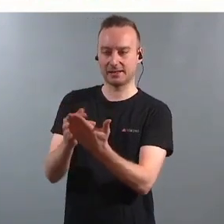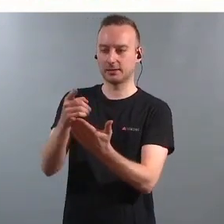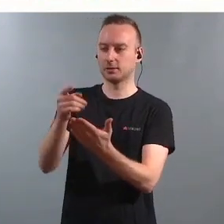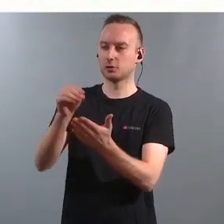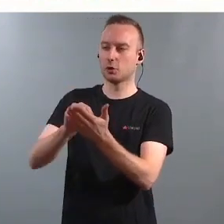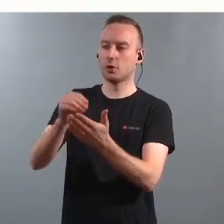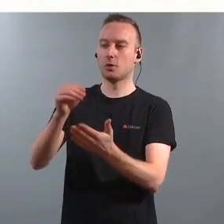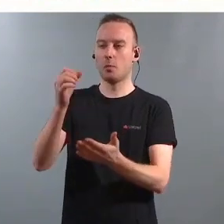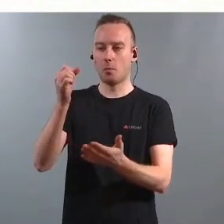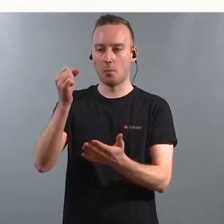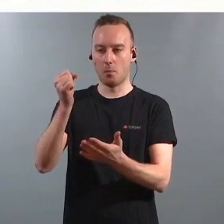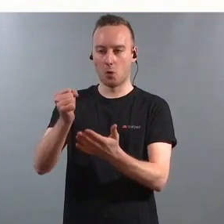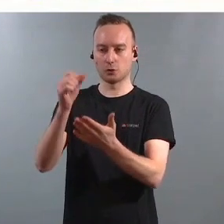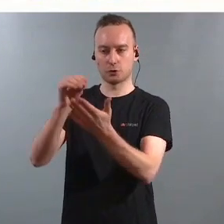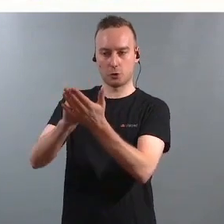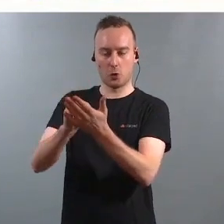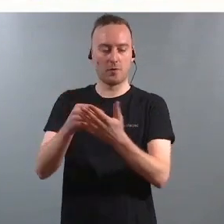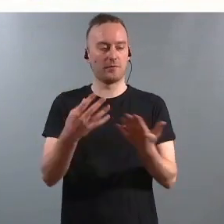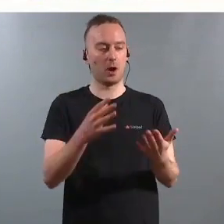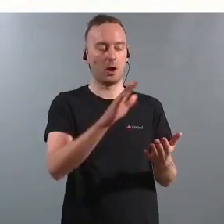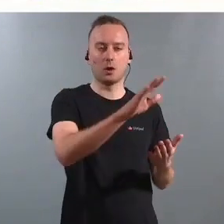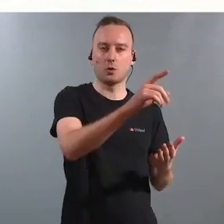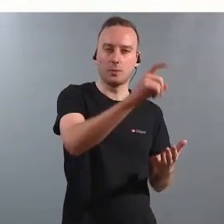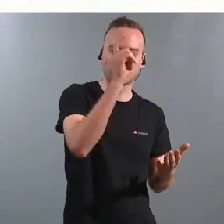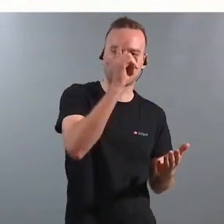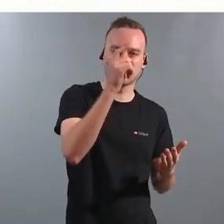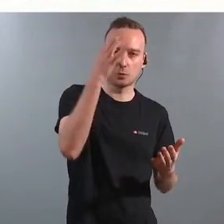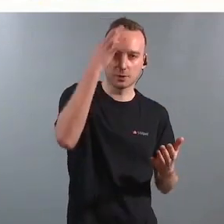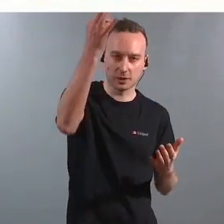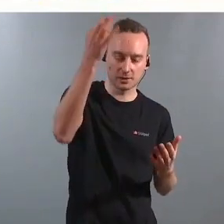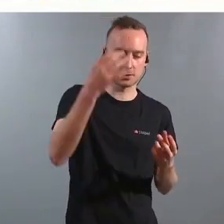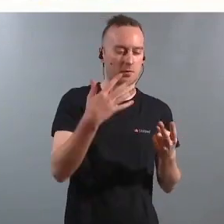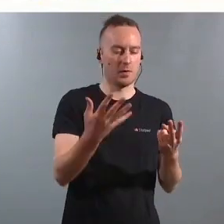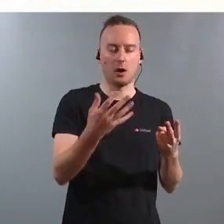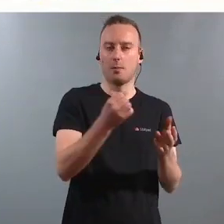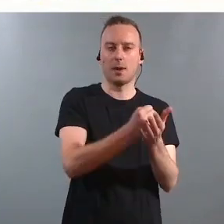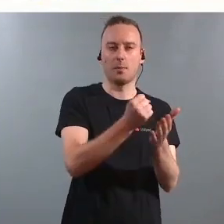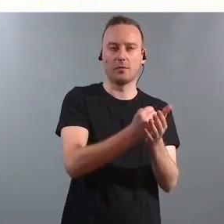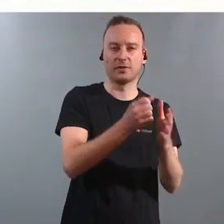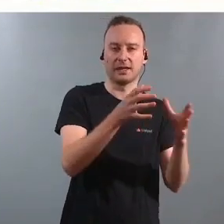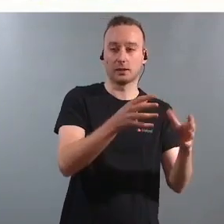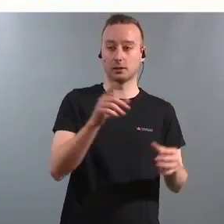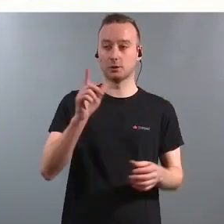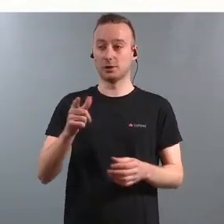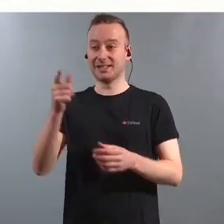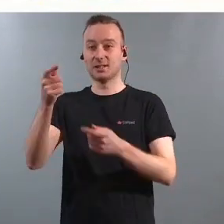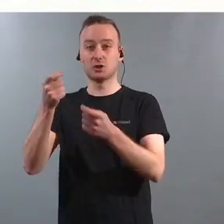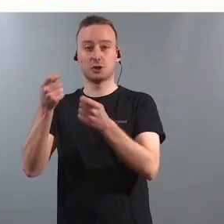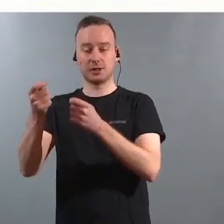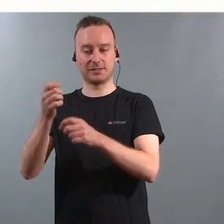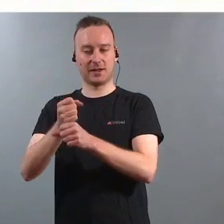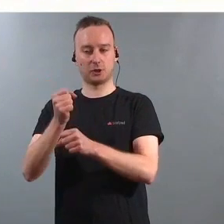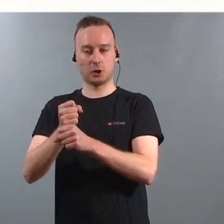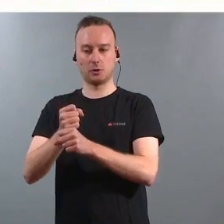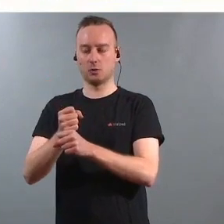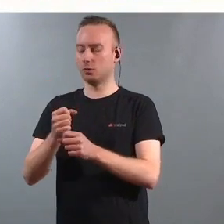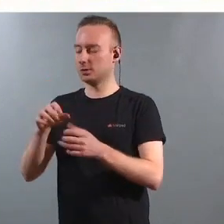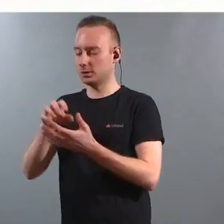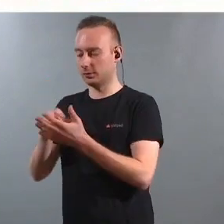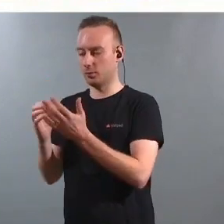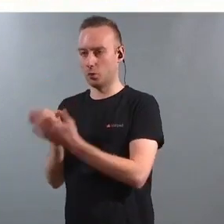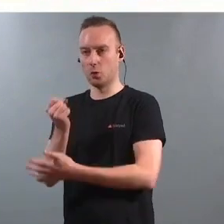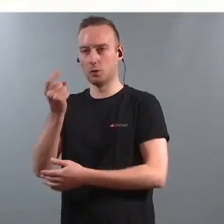det være i PP-tensen der ute og hva skal være bemanningen. Det er, tenker et viktig styringsverktøy for staten i det